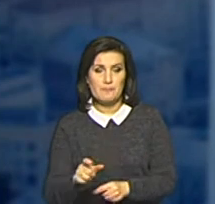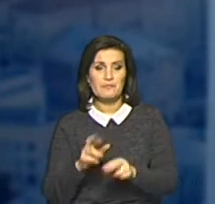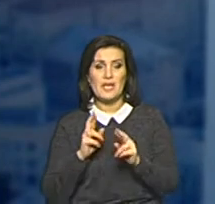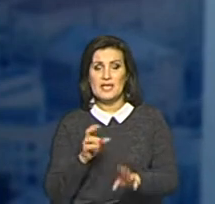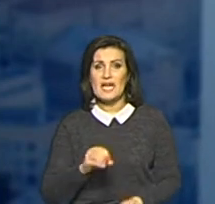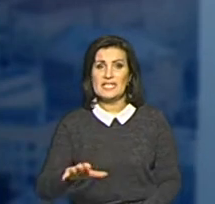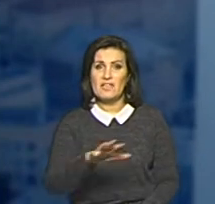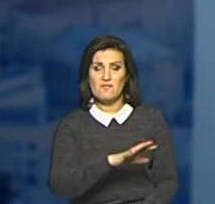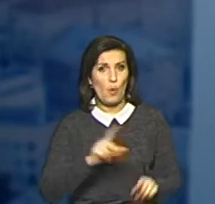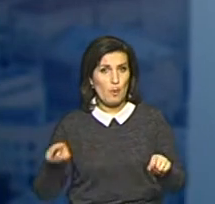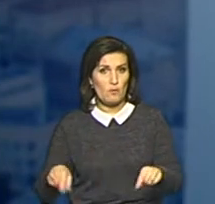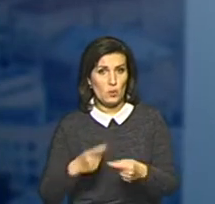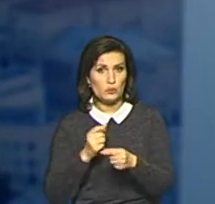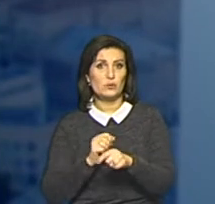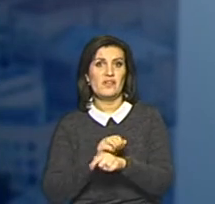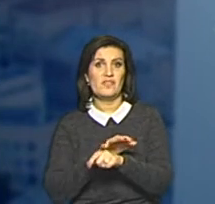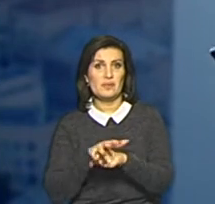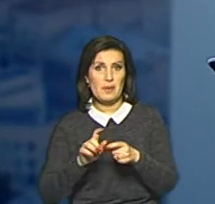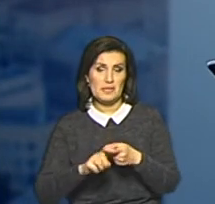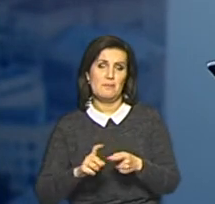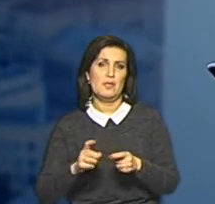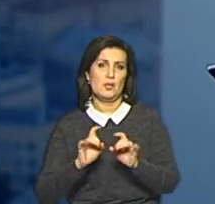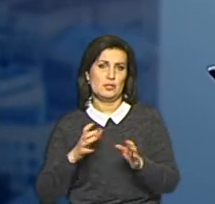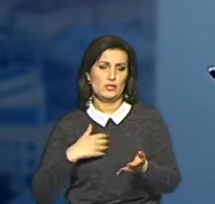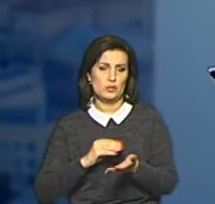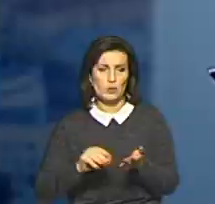Європа оговтується від пандемії, Катерина Данилович розкаже.